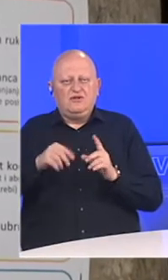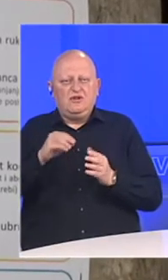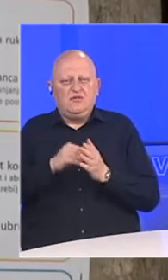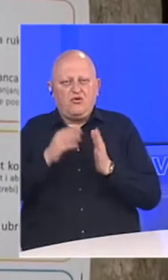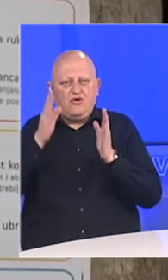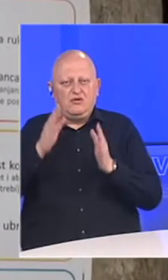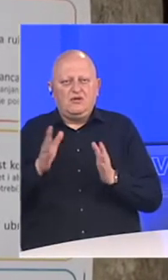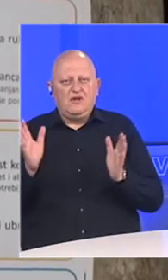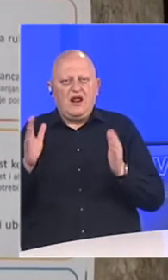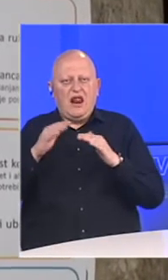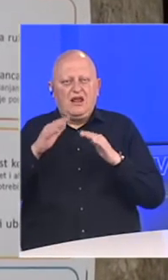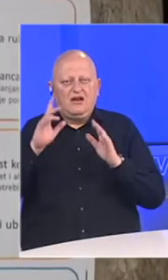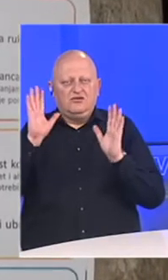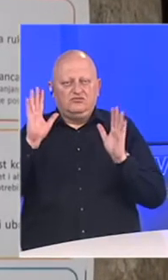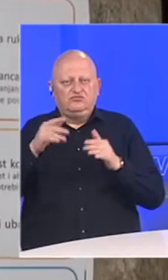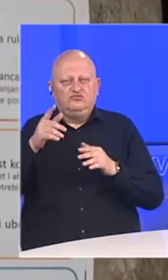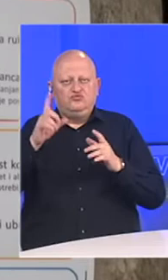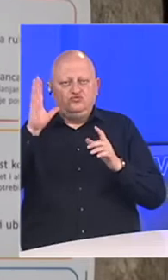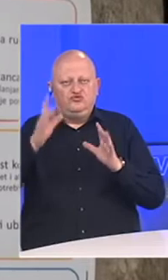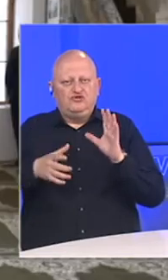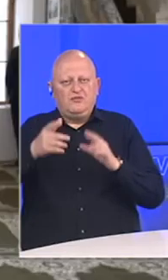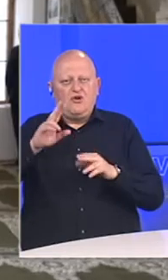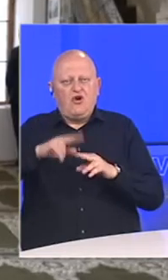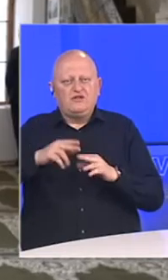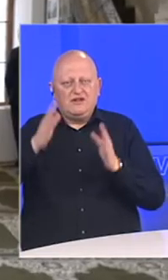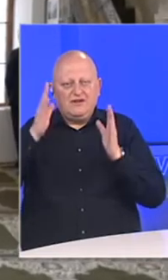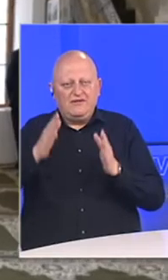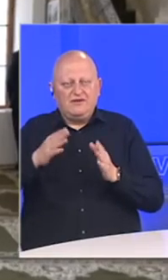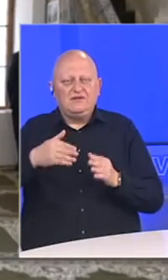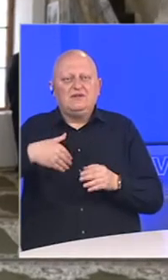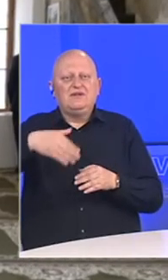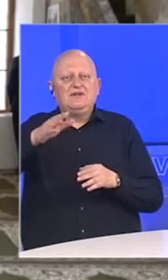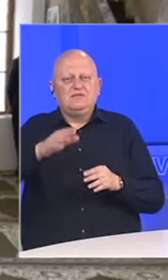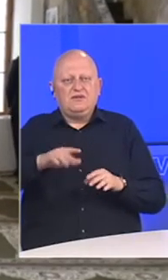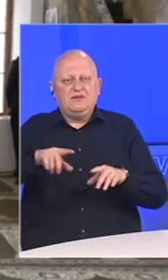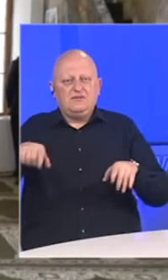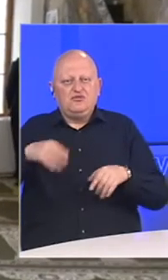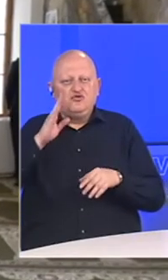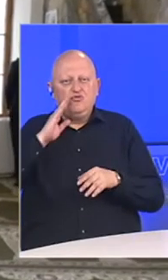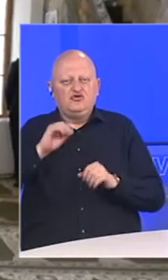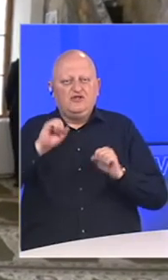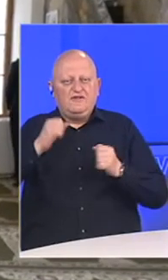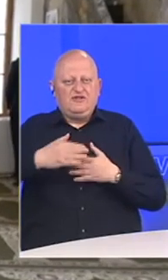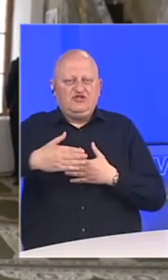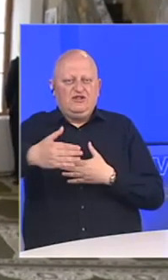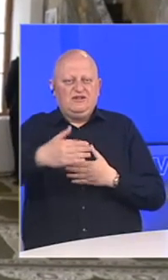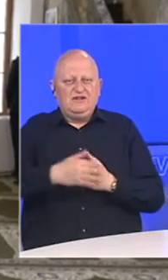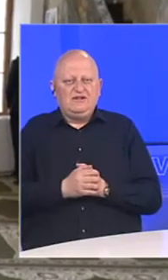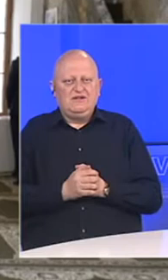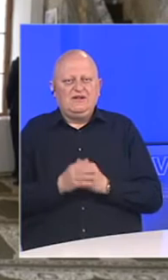vjernika klanjao je podne namaz u džami dok su ostali vjernici bili ispred uz poštivanje fizičke distance.